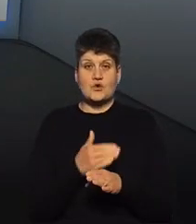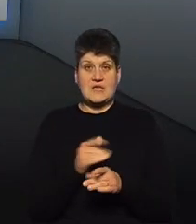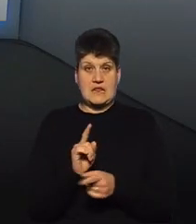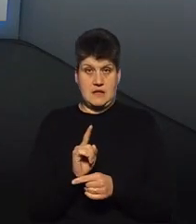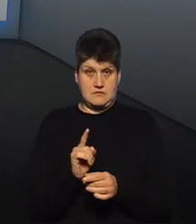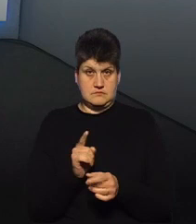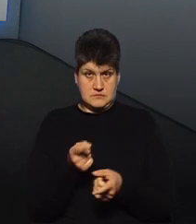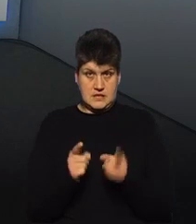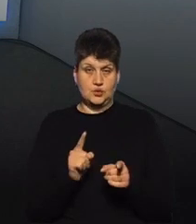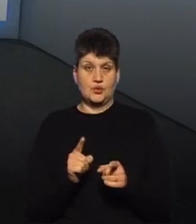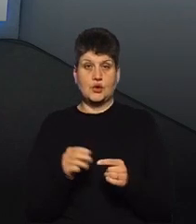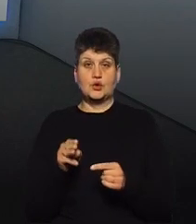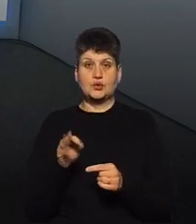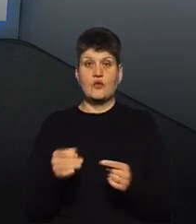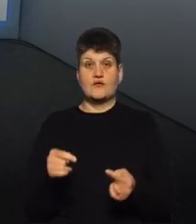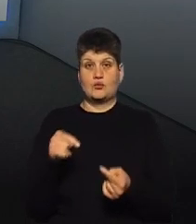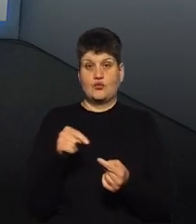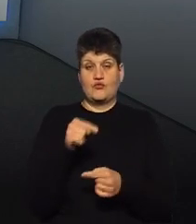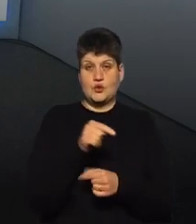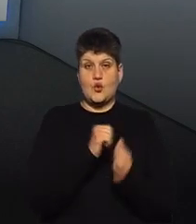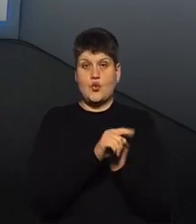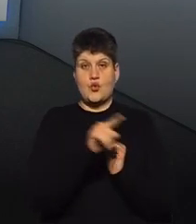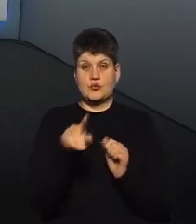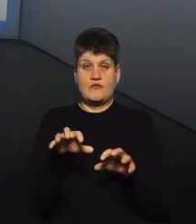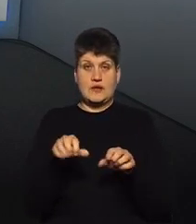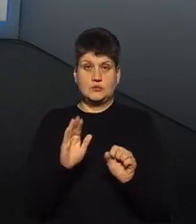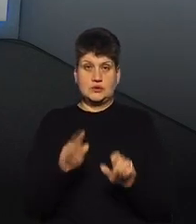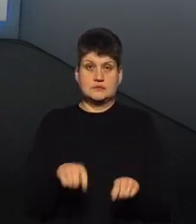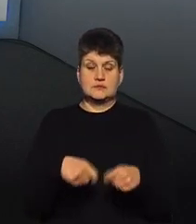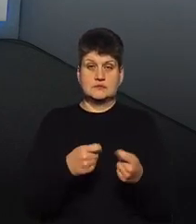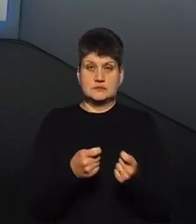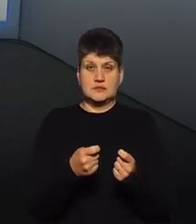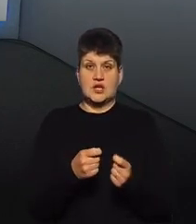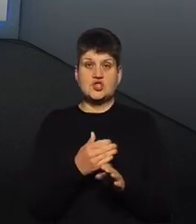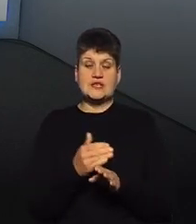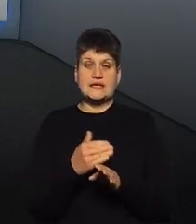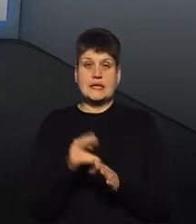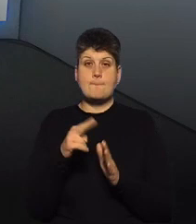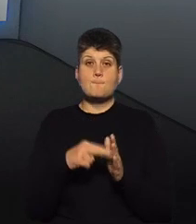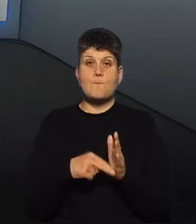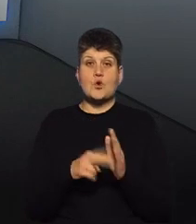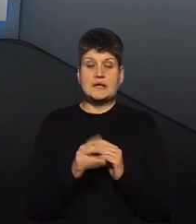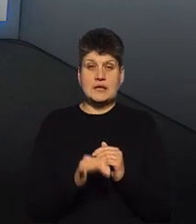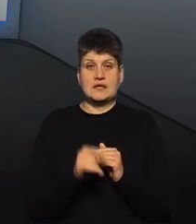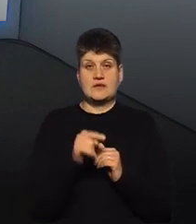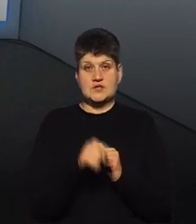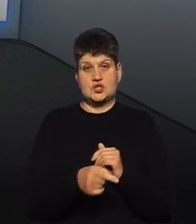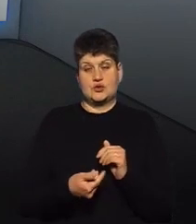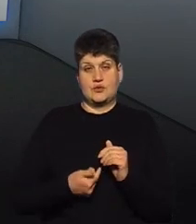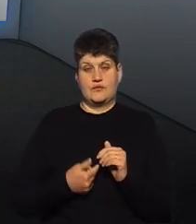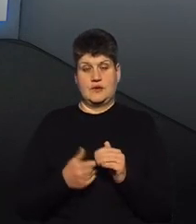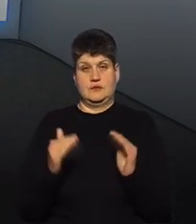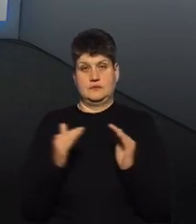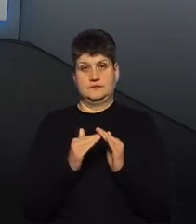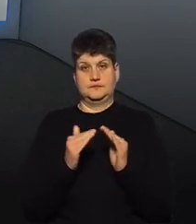відповідно кожному такому власнику буде нараховано відповідна частина податку в цій житловій нерухомості. Ще один телефонний дзвінок